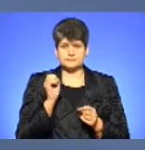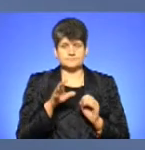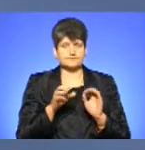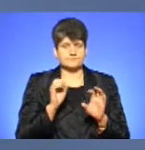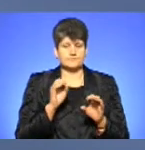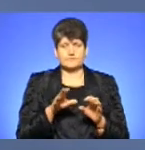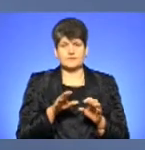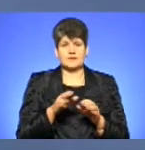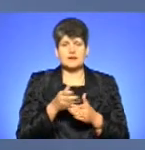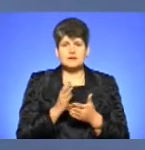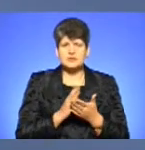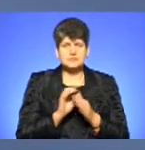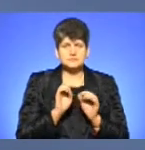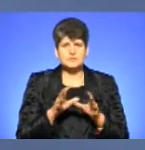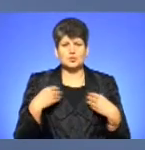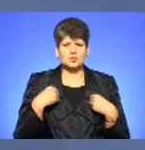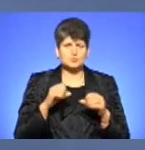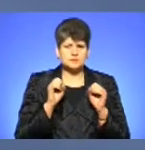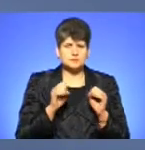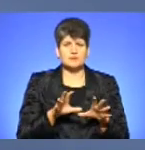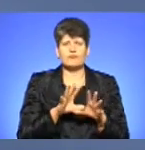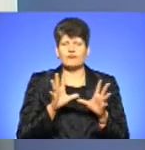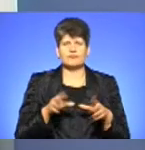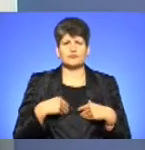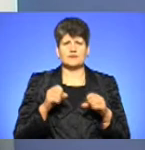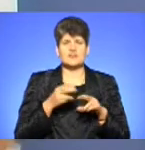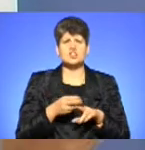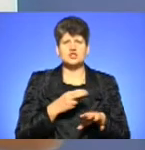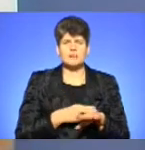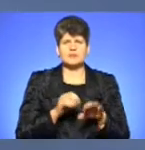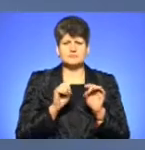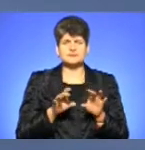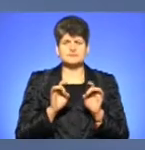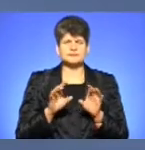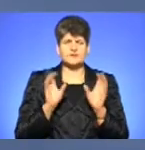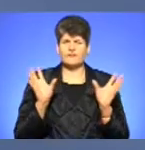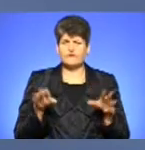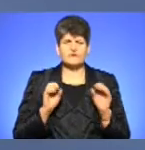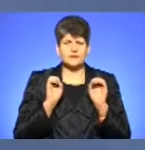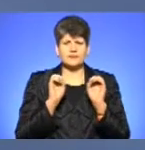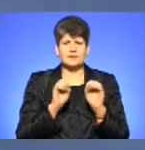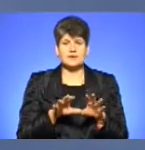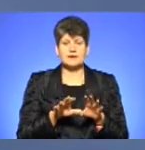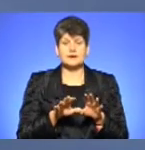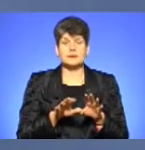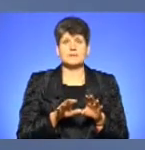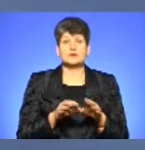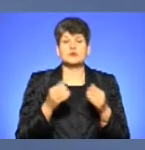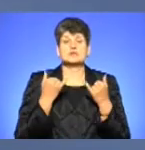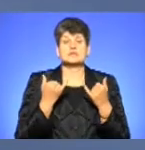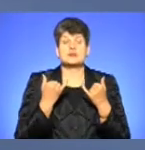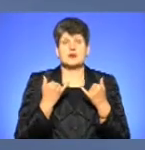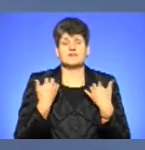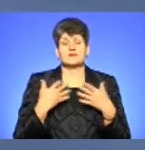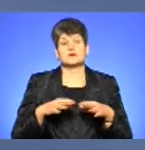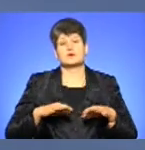хлібиною, курткою, хто що міг, віддавав, шкарпетки останні, якісь чисті запаковані, то зараз вже всі